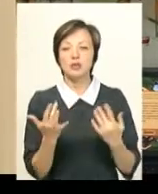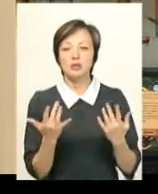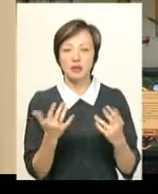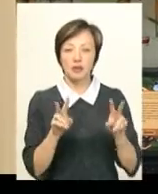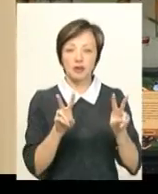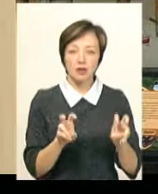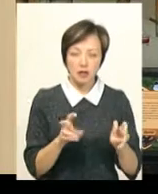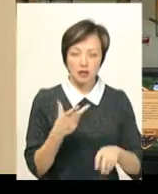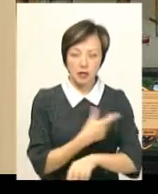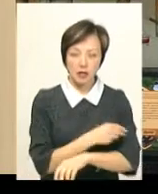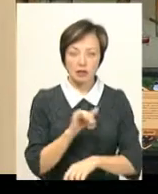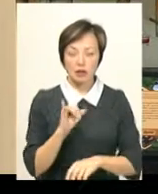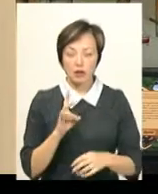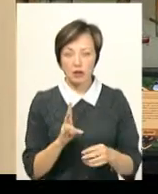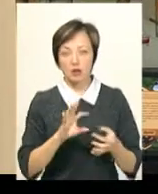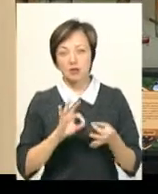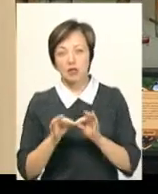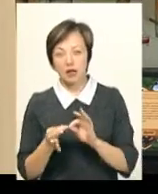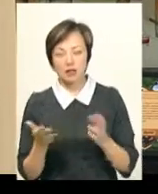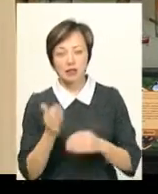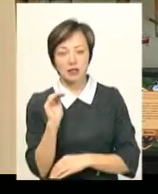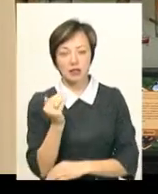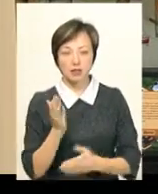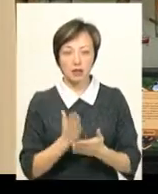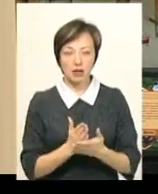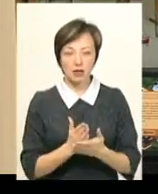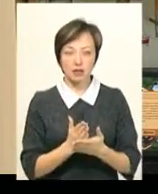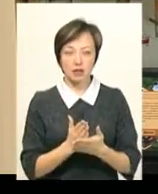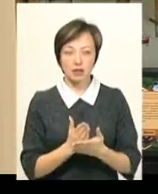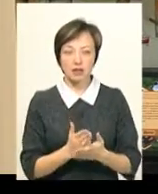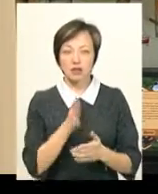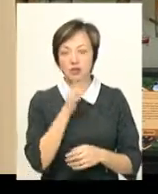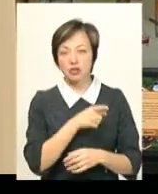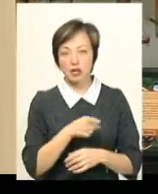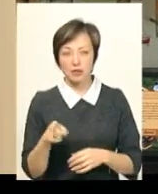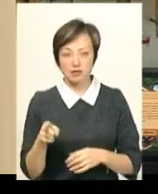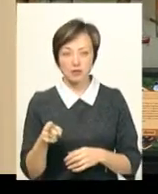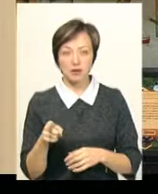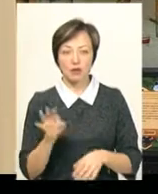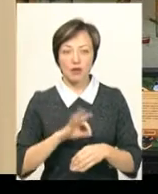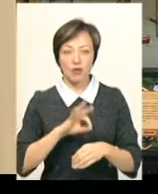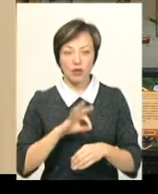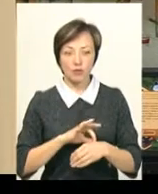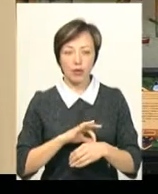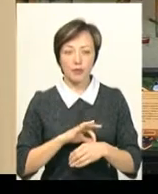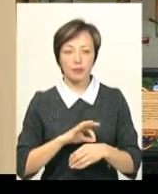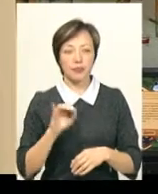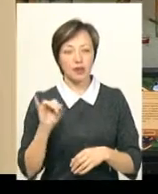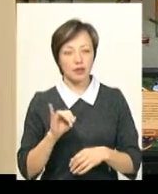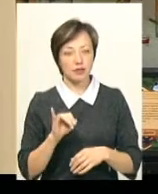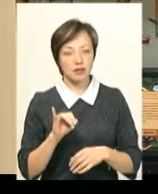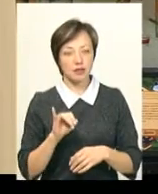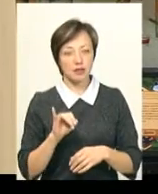інсуліна, ускладнення, яке дитина має за певний час захворювання, і